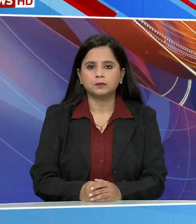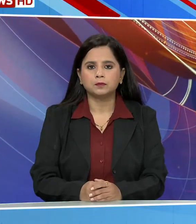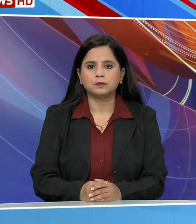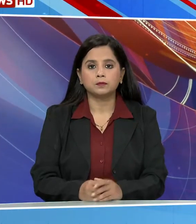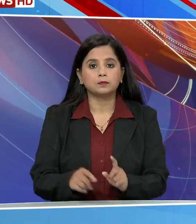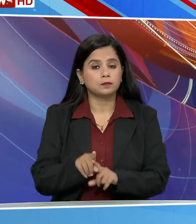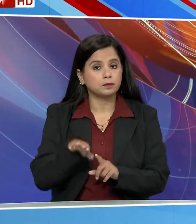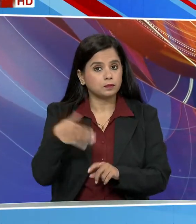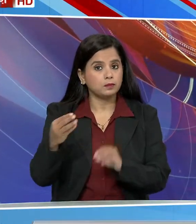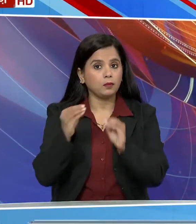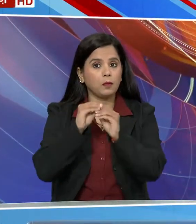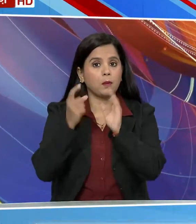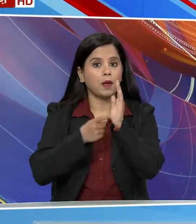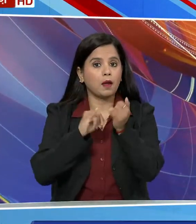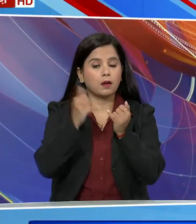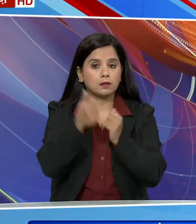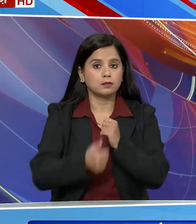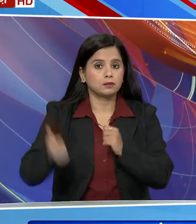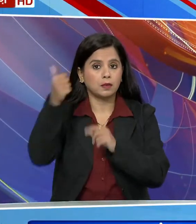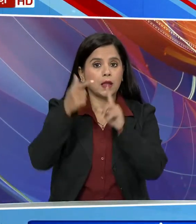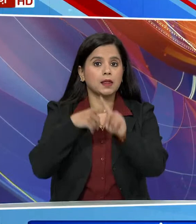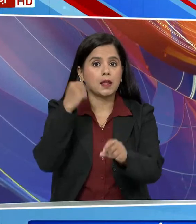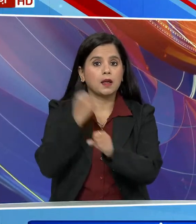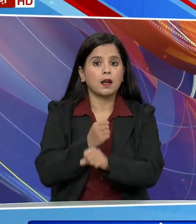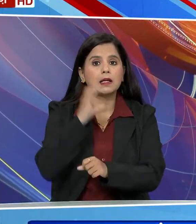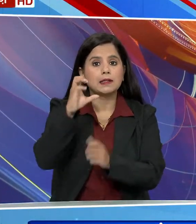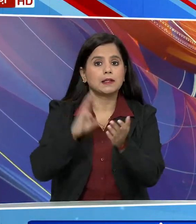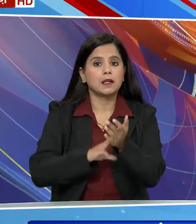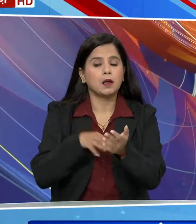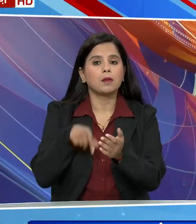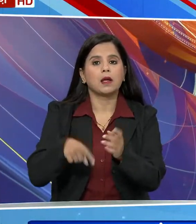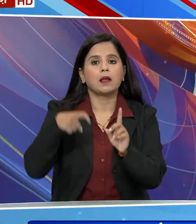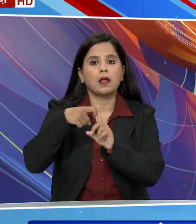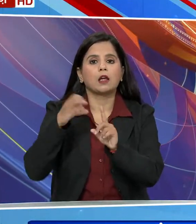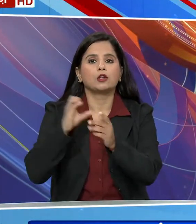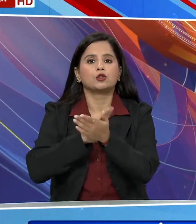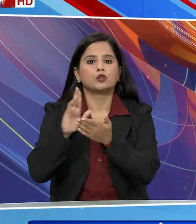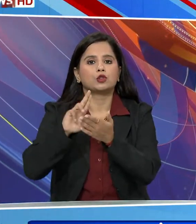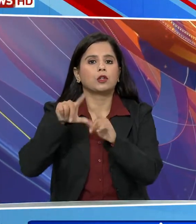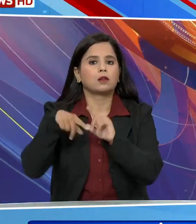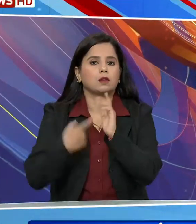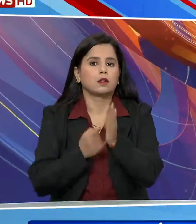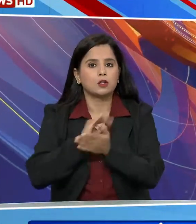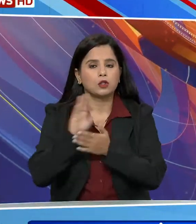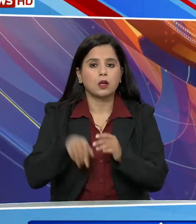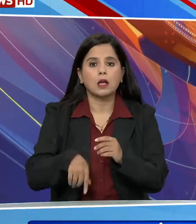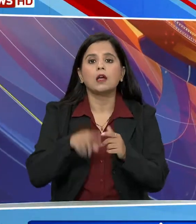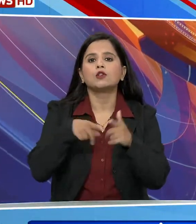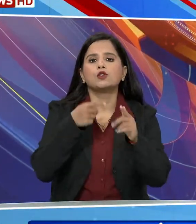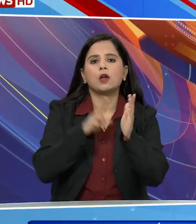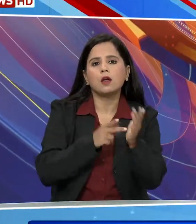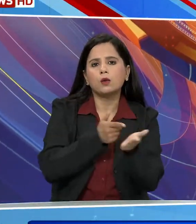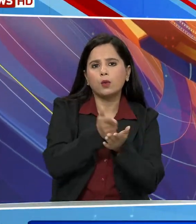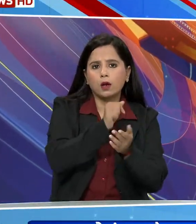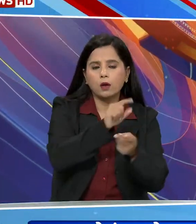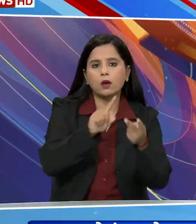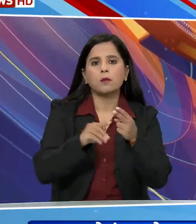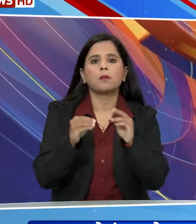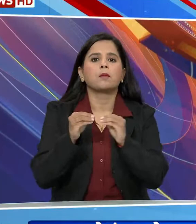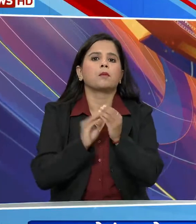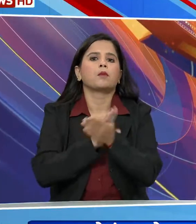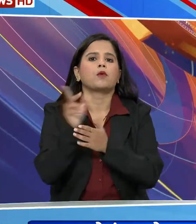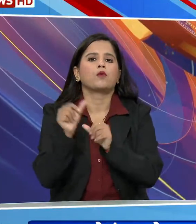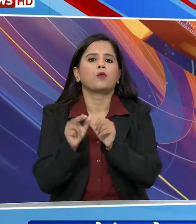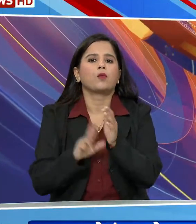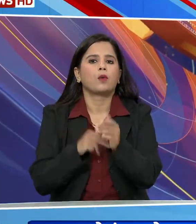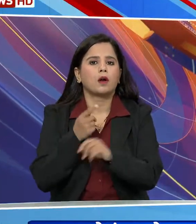वहीं बियारेच प्रमुख और तिलंगाना के मुक्य मंत्री केच अंदुशेकर राव प्रदेश के जनगाओं और भुवन नगरी में